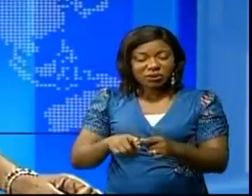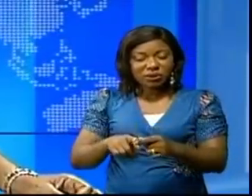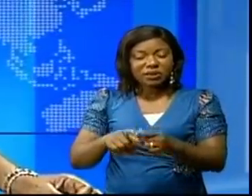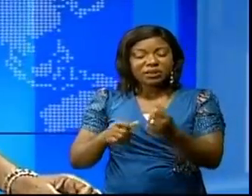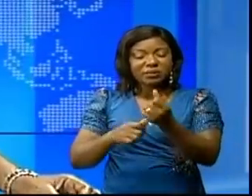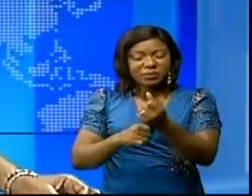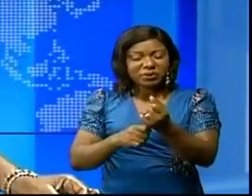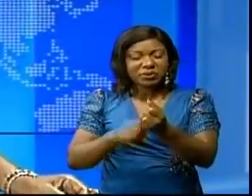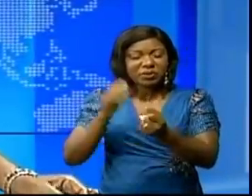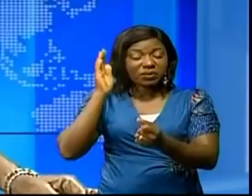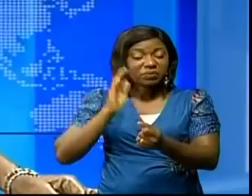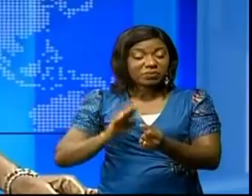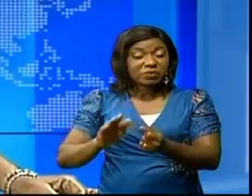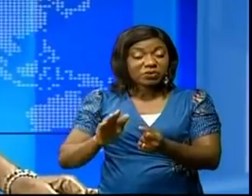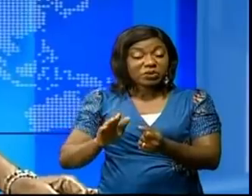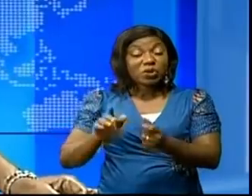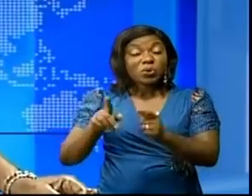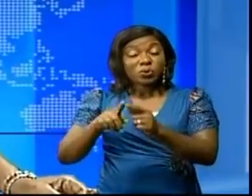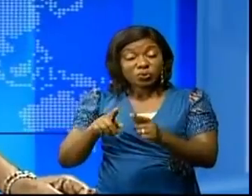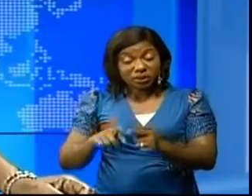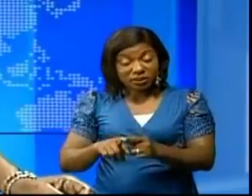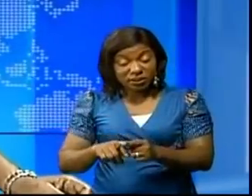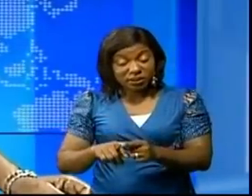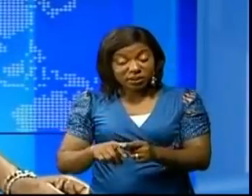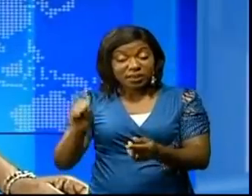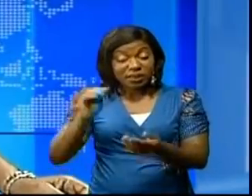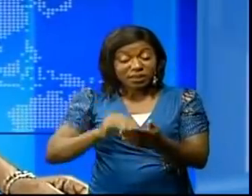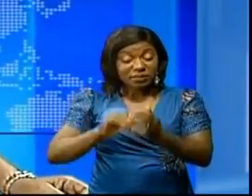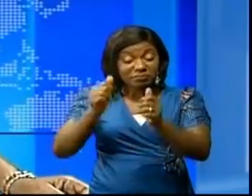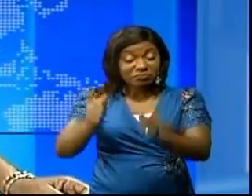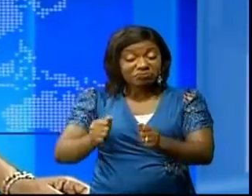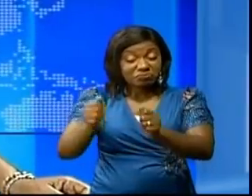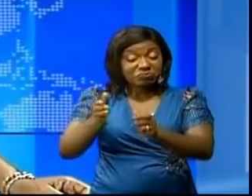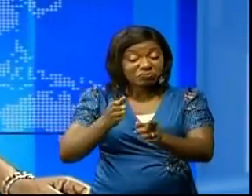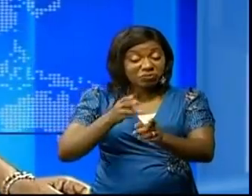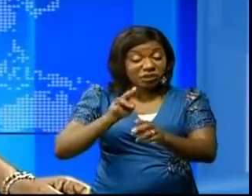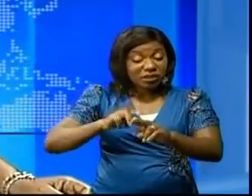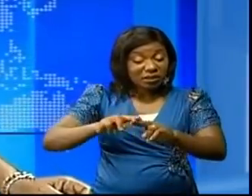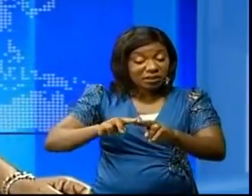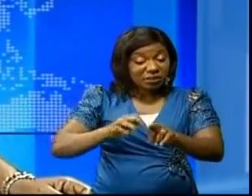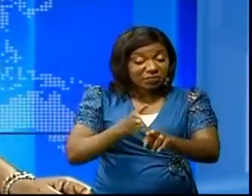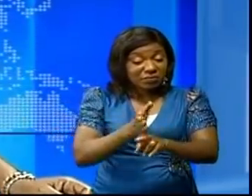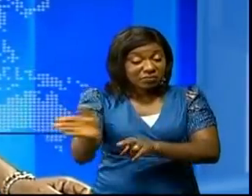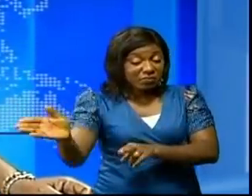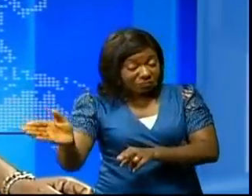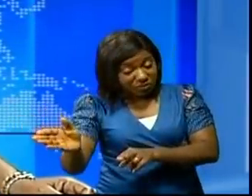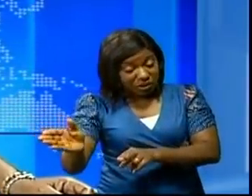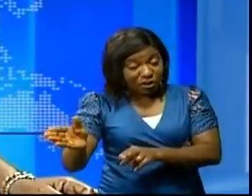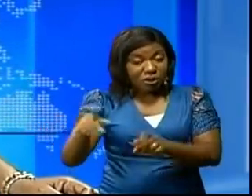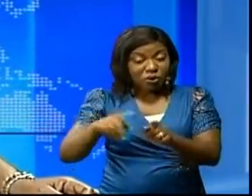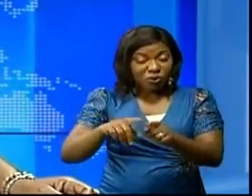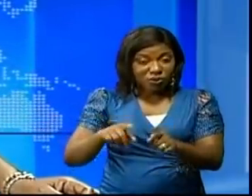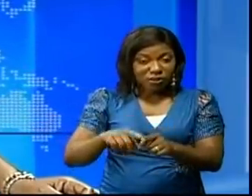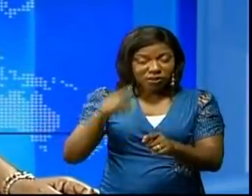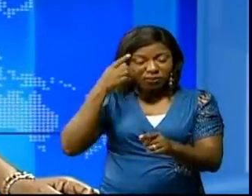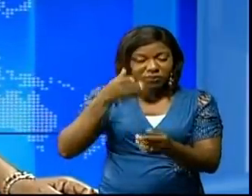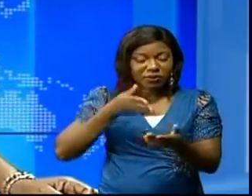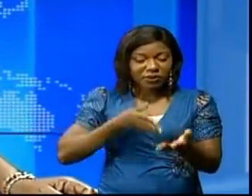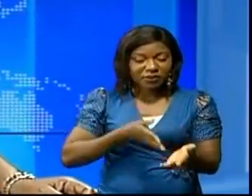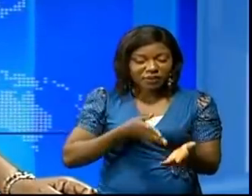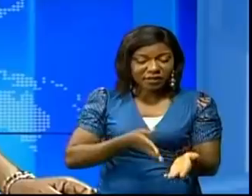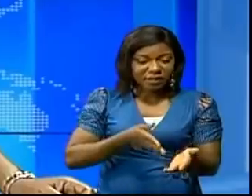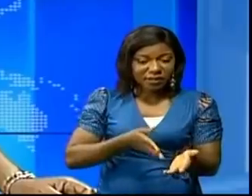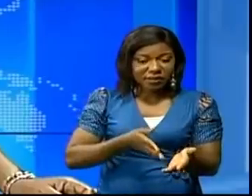bonne foi. Le premier geste est finalement arrivé. Il émane du président national de la vision collective pour le développement